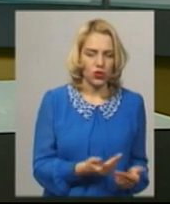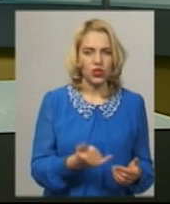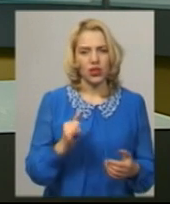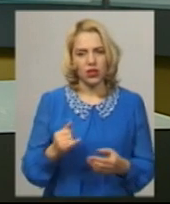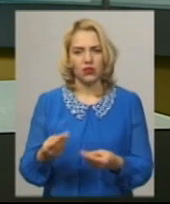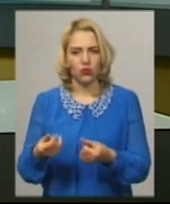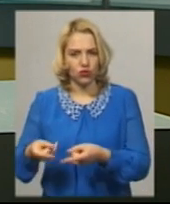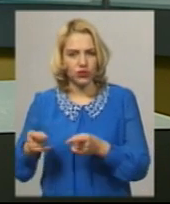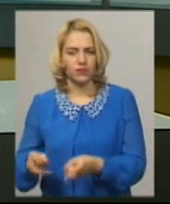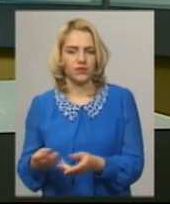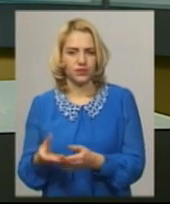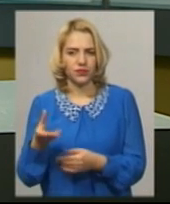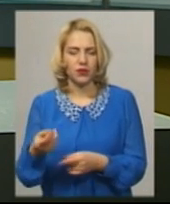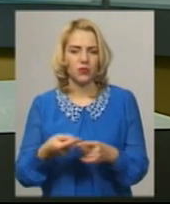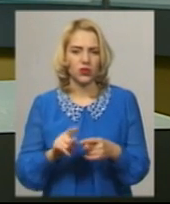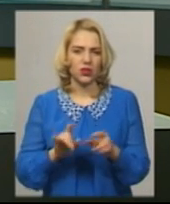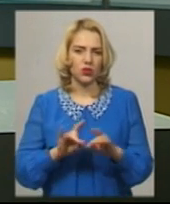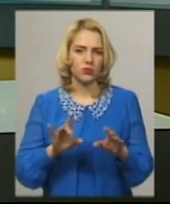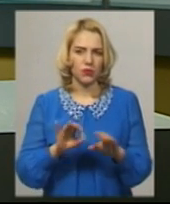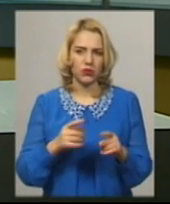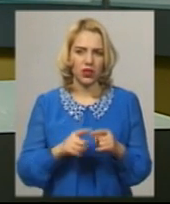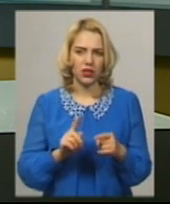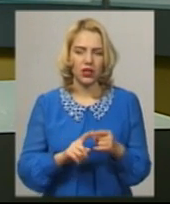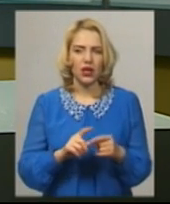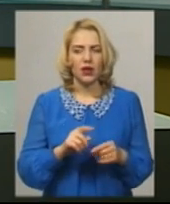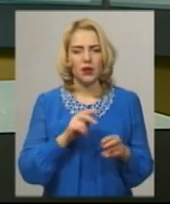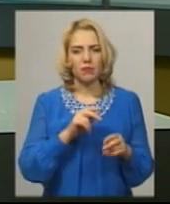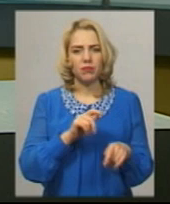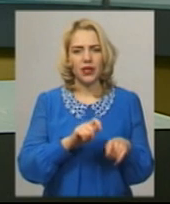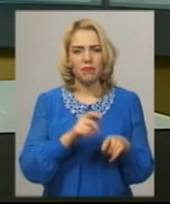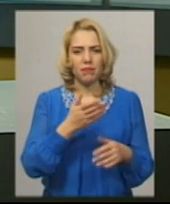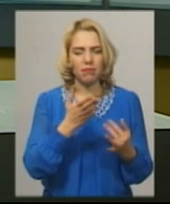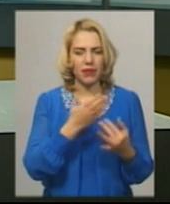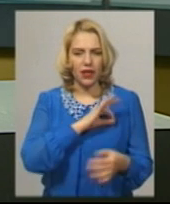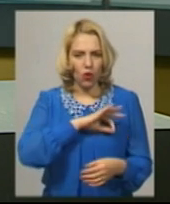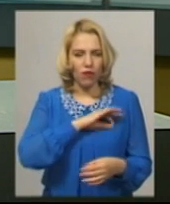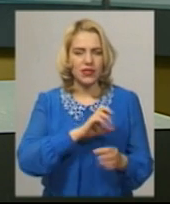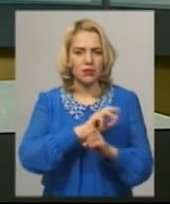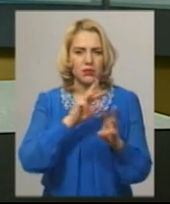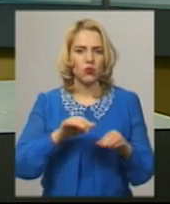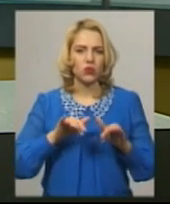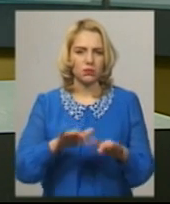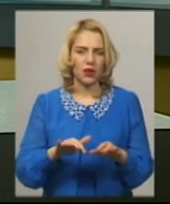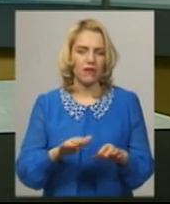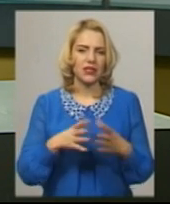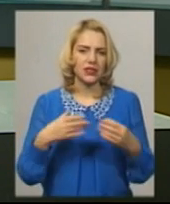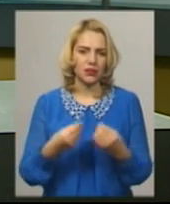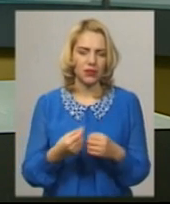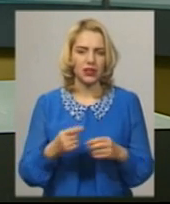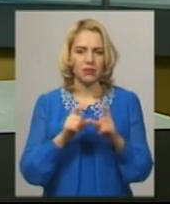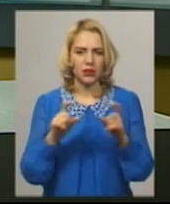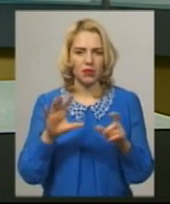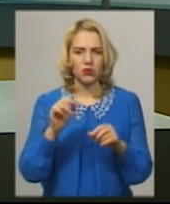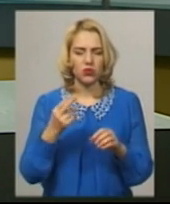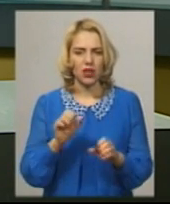Про це розповідає начальник управління соціальних гарантій, компенсації, моніторингу пільгового забезпечення та у справах сім'ї Департаменту